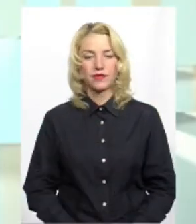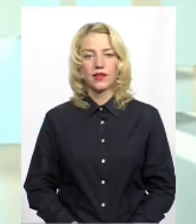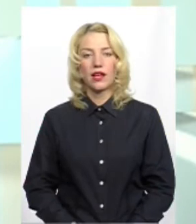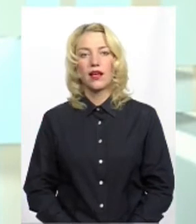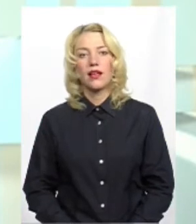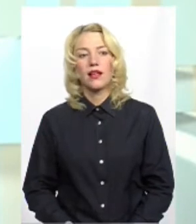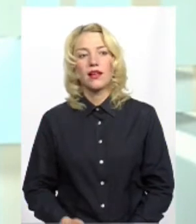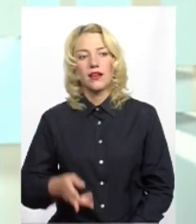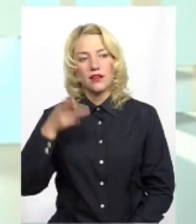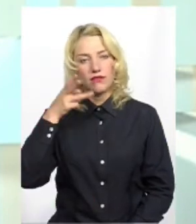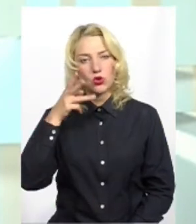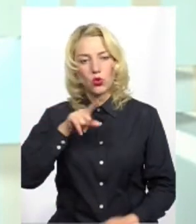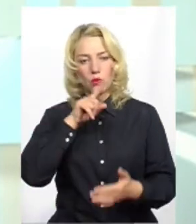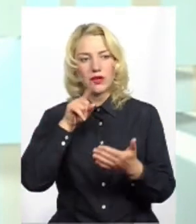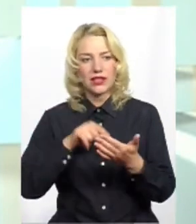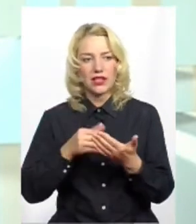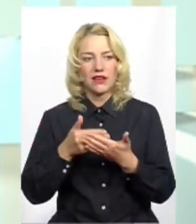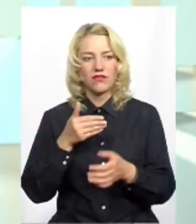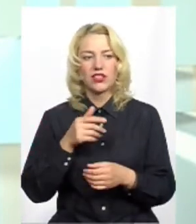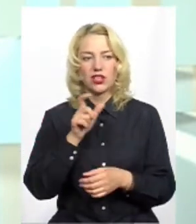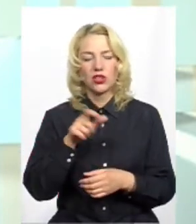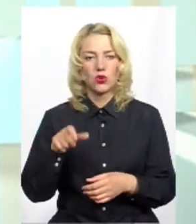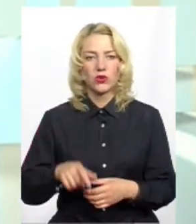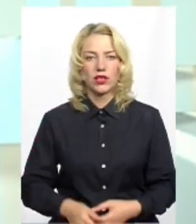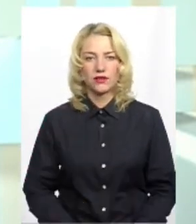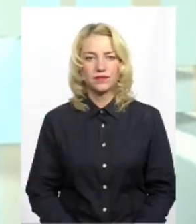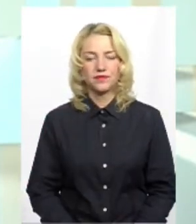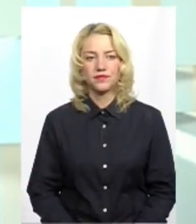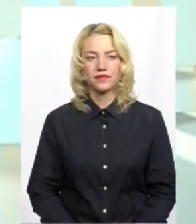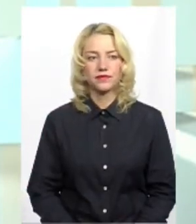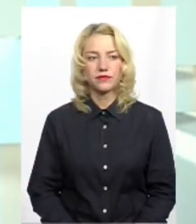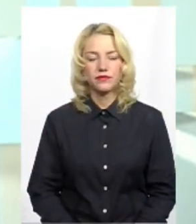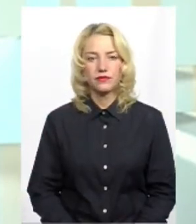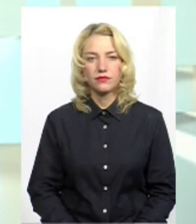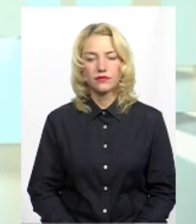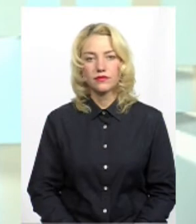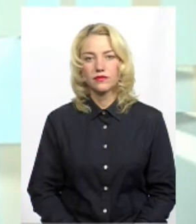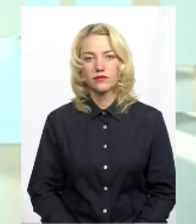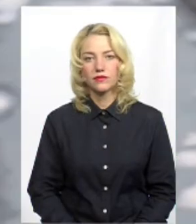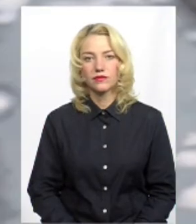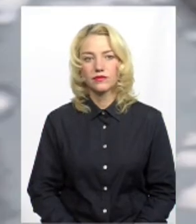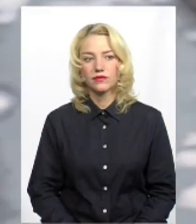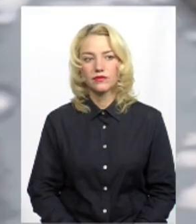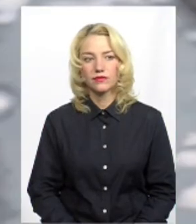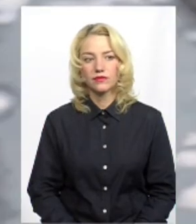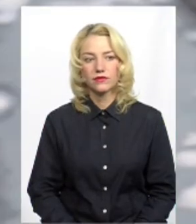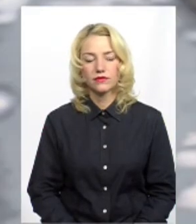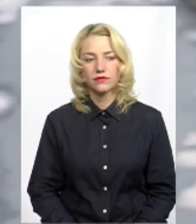Маємо записані питання, відео питання від жителів округу. Прошу, перше, по хвилині будуть мати для відповіді. Прошу.